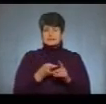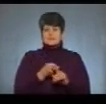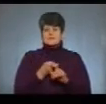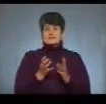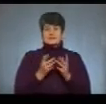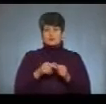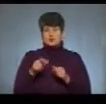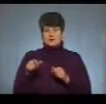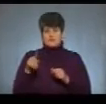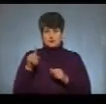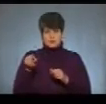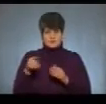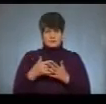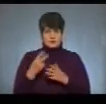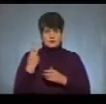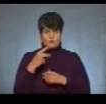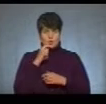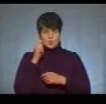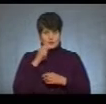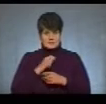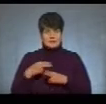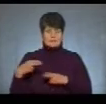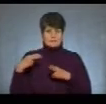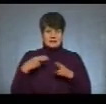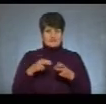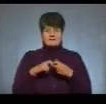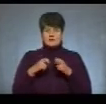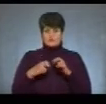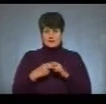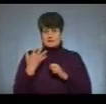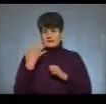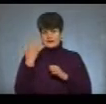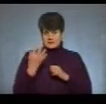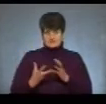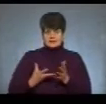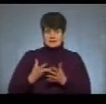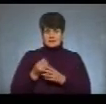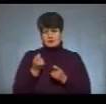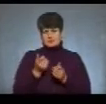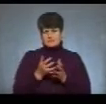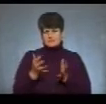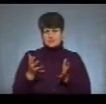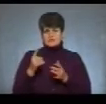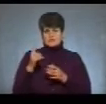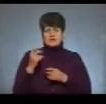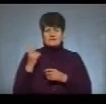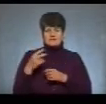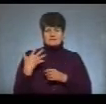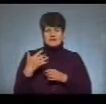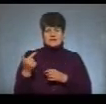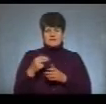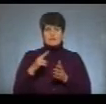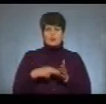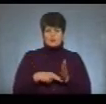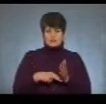кількості людей в номері. Наприклад, двоє українців, які приїхали до Івано-Франківська на п'ять днів, заплатять трохи більш, як 125 гривень